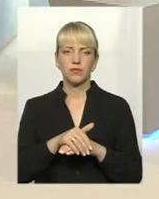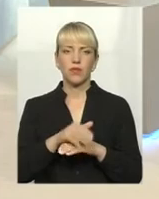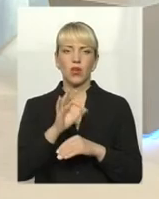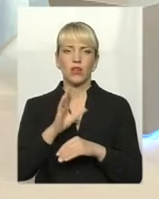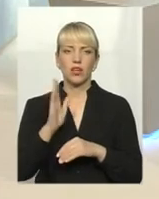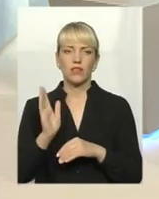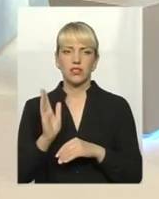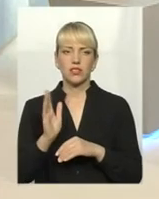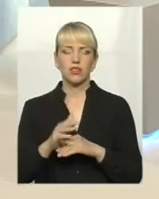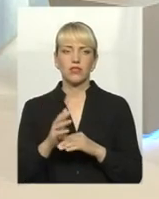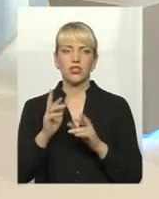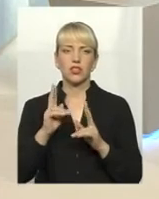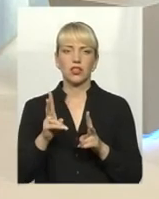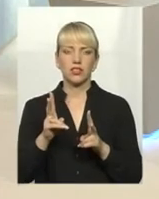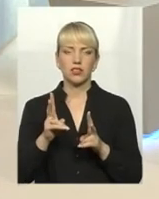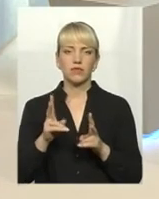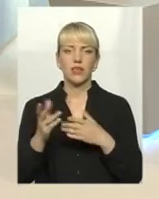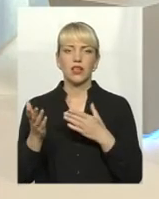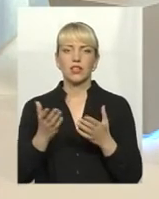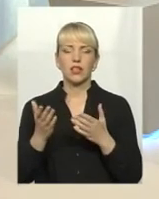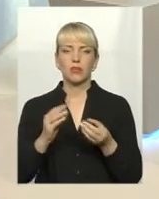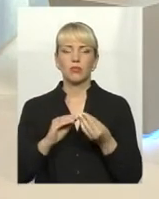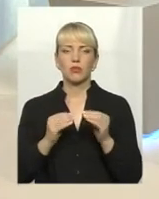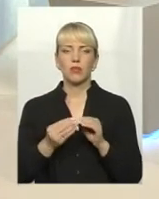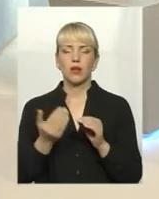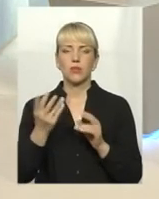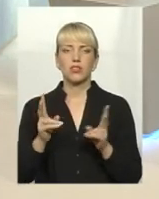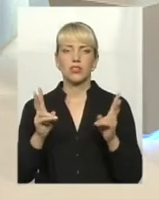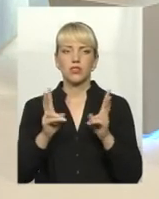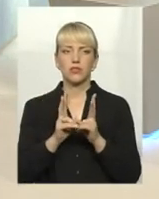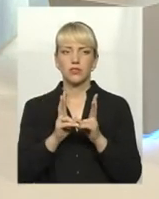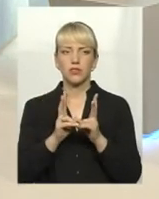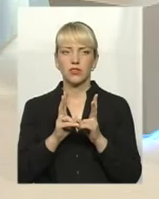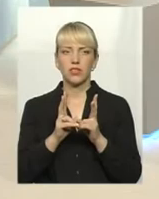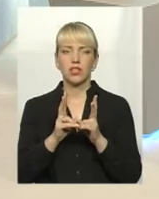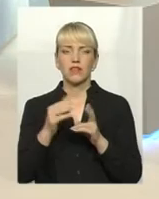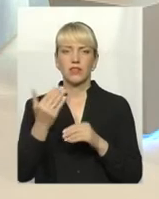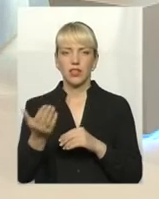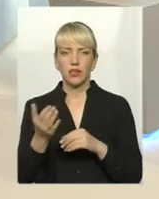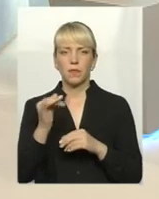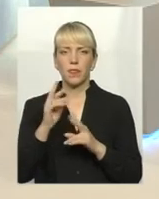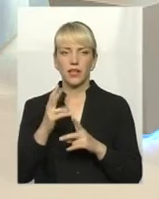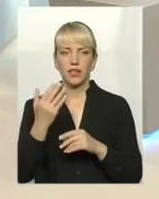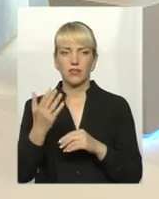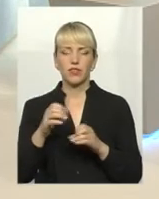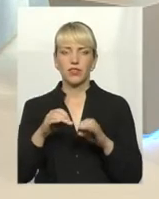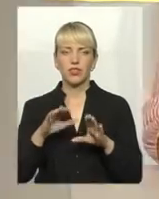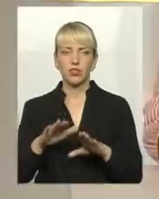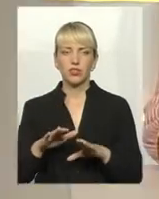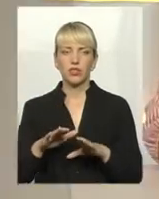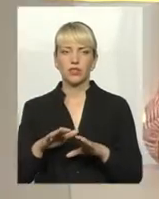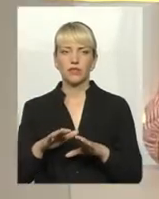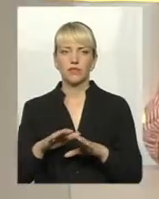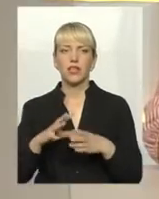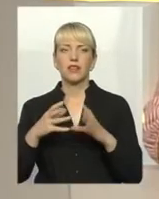Олег Васильович, з якими проблемами зіштовхуєтесь ви, і як наразі їх вирішуєте, ну